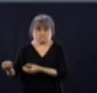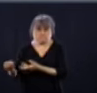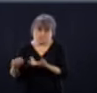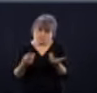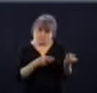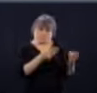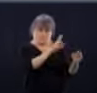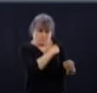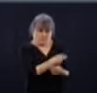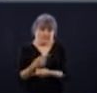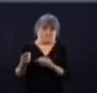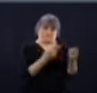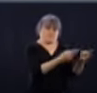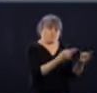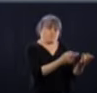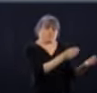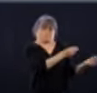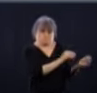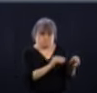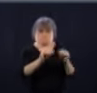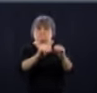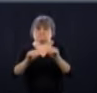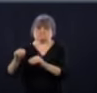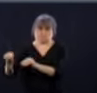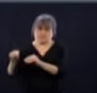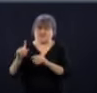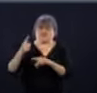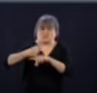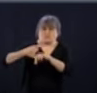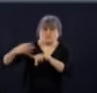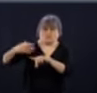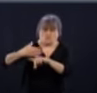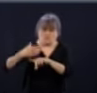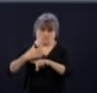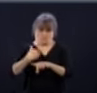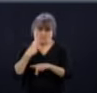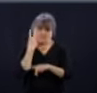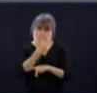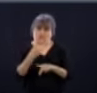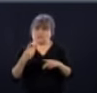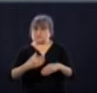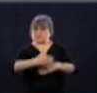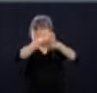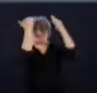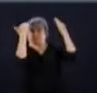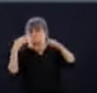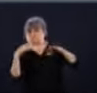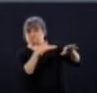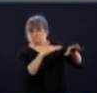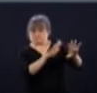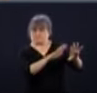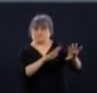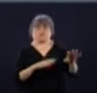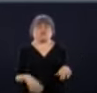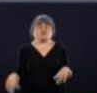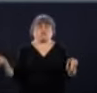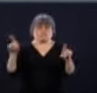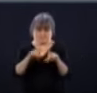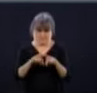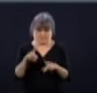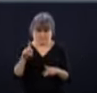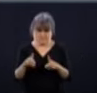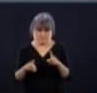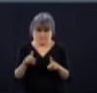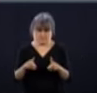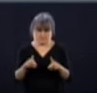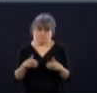parce qu'on voyait qu'il y avait un engorgement. Parce que aussi, les gens reviennent. Puis ça, c'est heureux, là, je dois vous dire que c'est